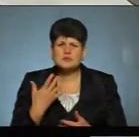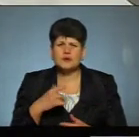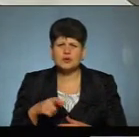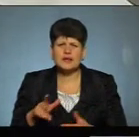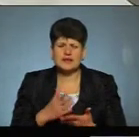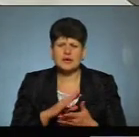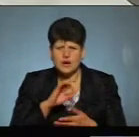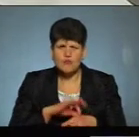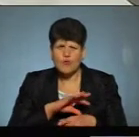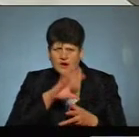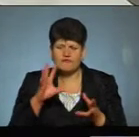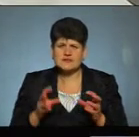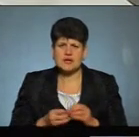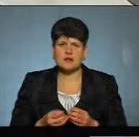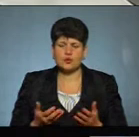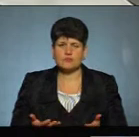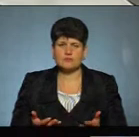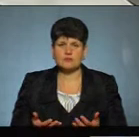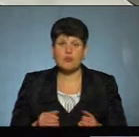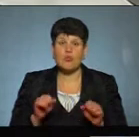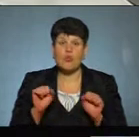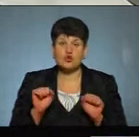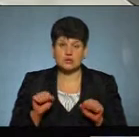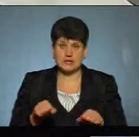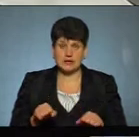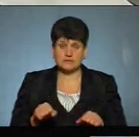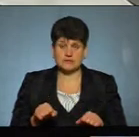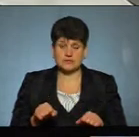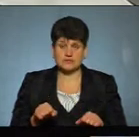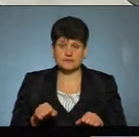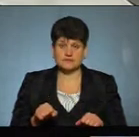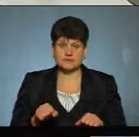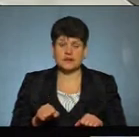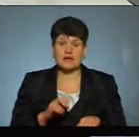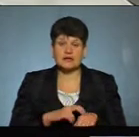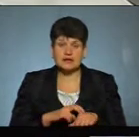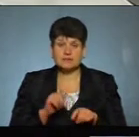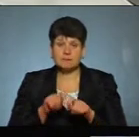загалом зараз. Тобто можливості епідеміологів перевірки